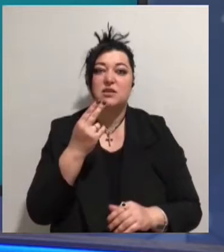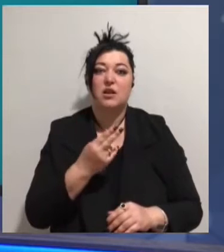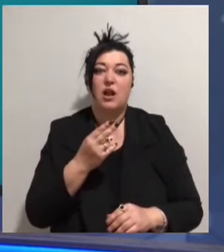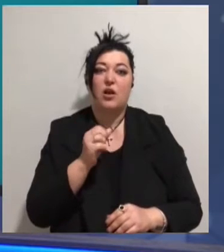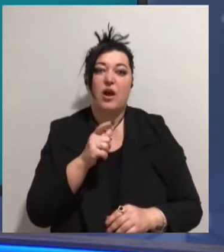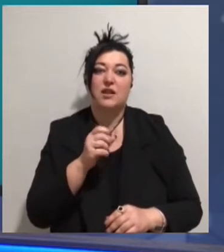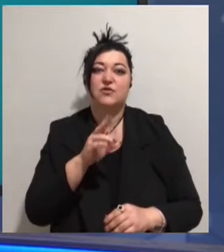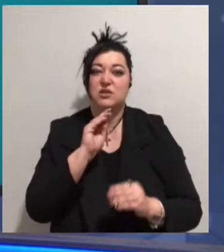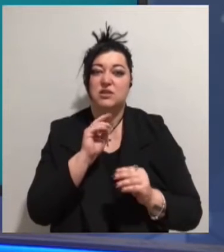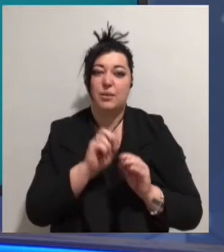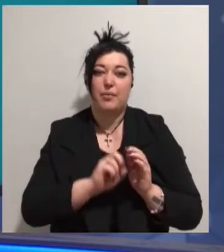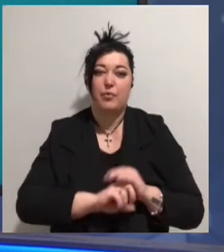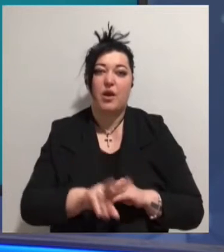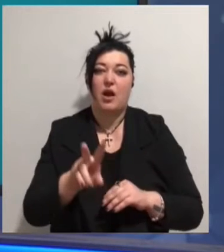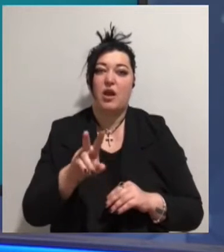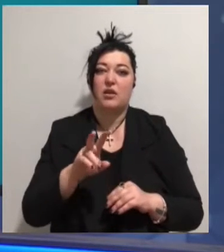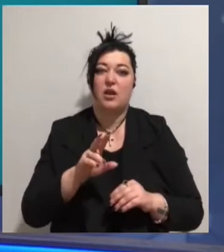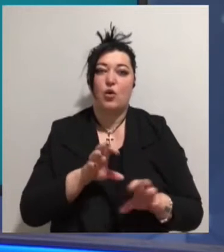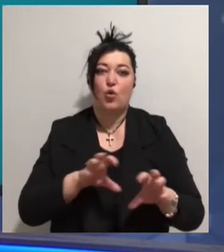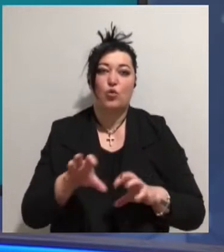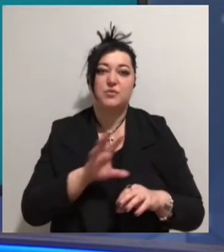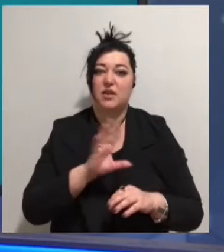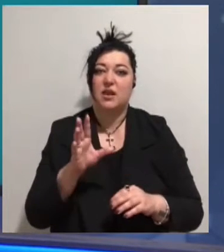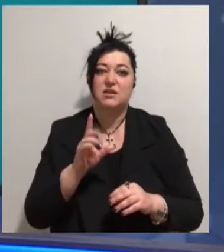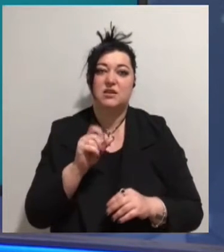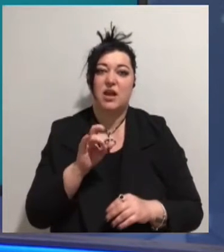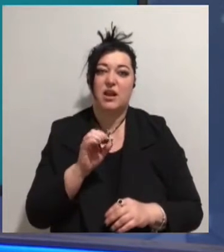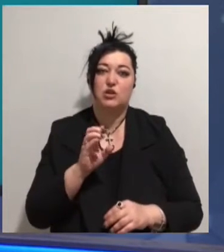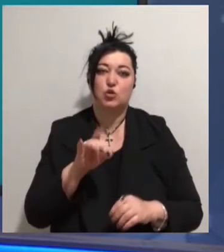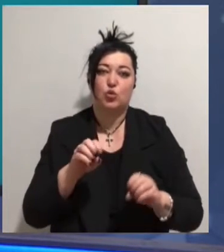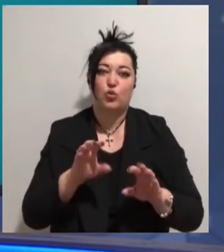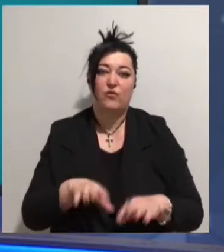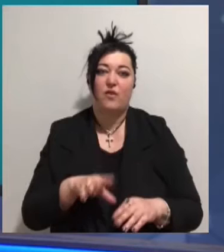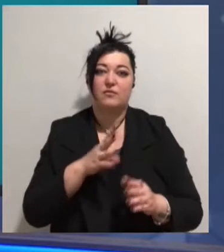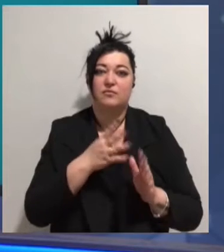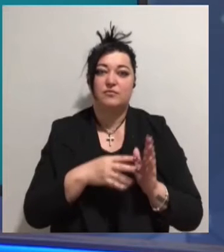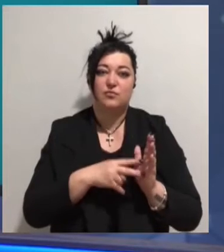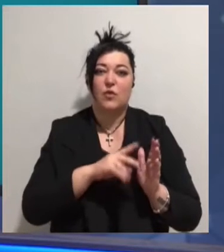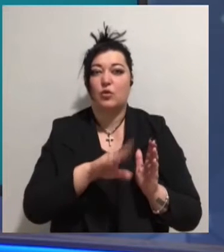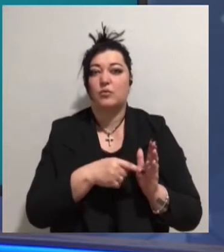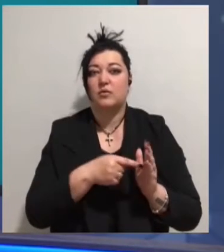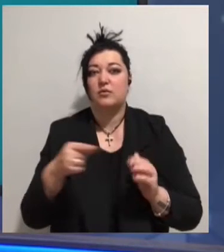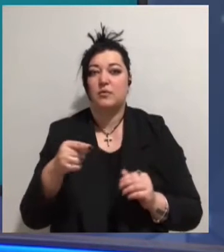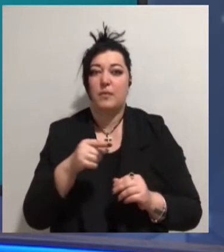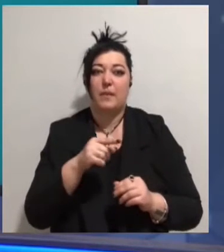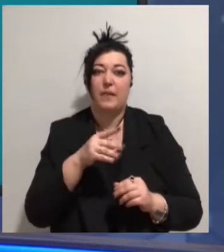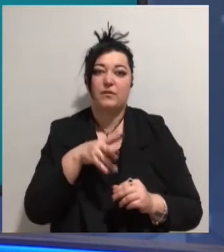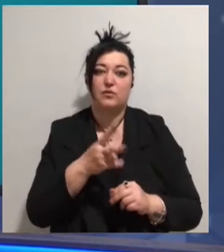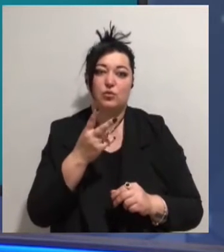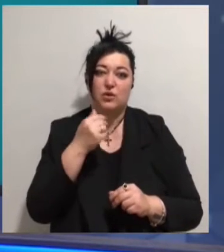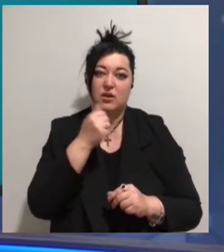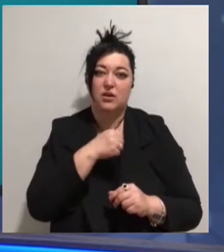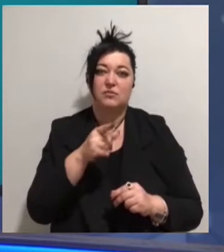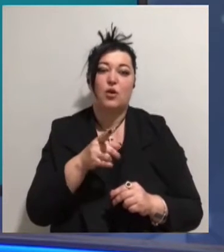корупції не зареєстрував. З 98 по 2002 рік Олексій Мясковський працював начальником комерційного